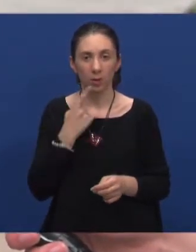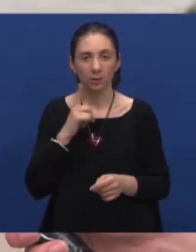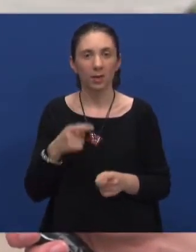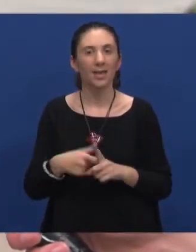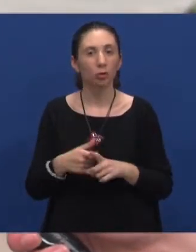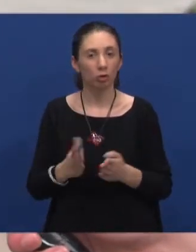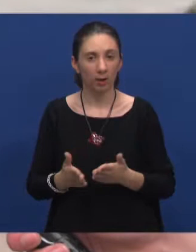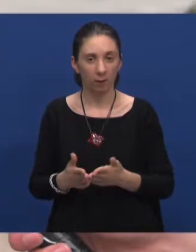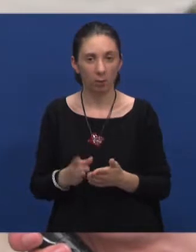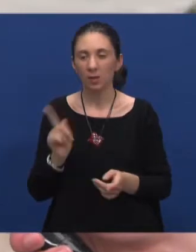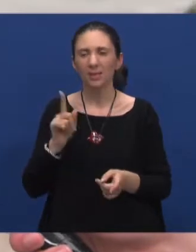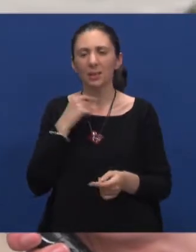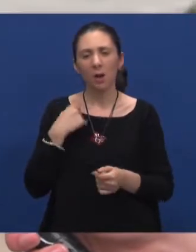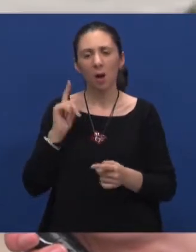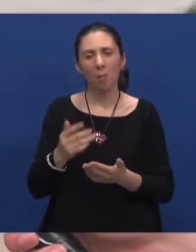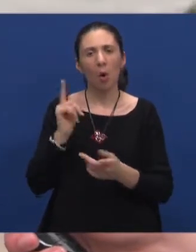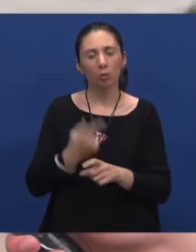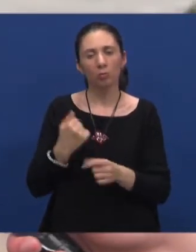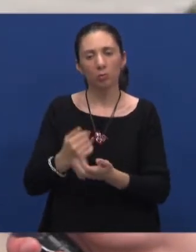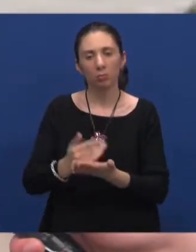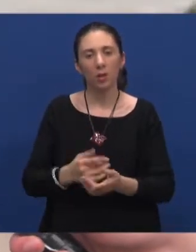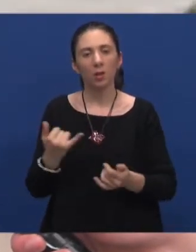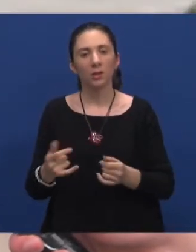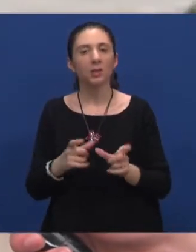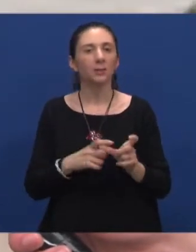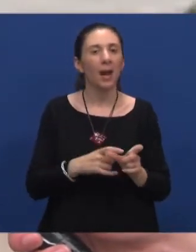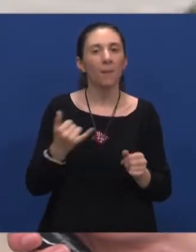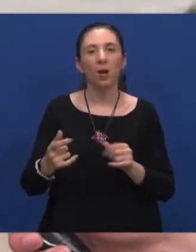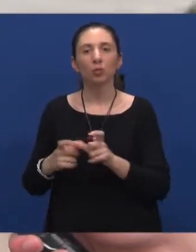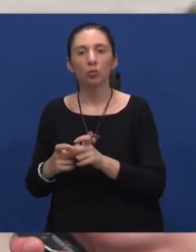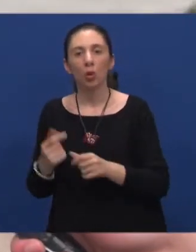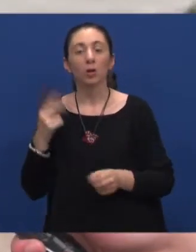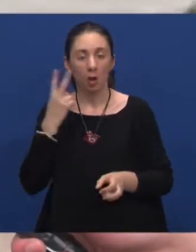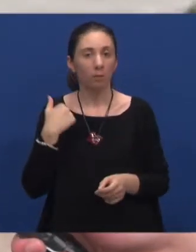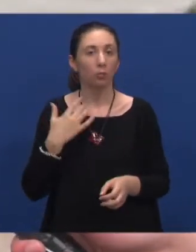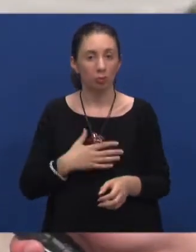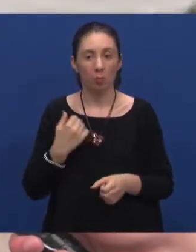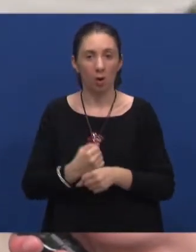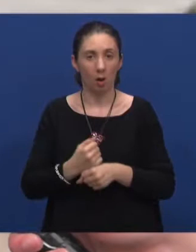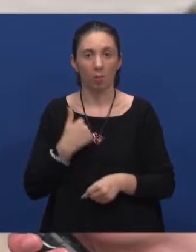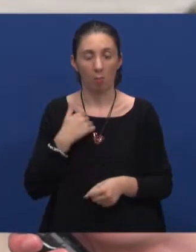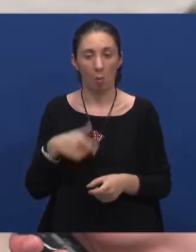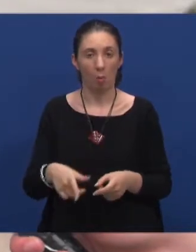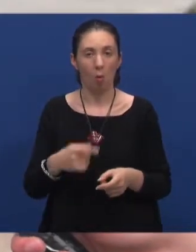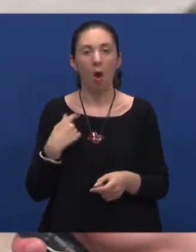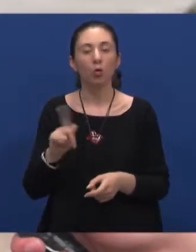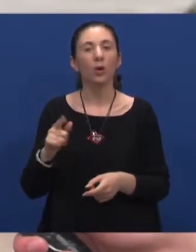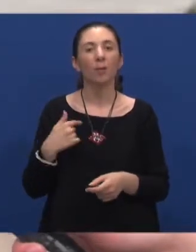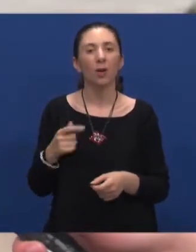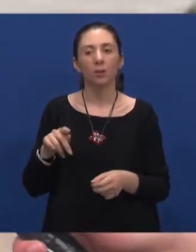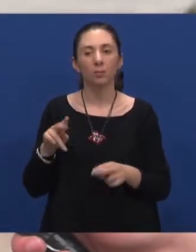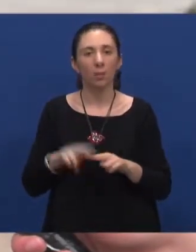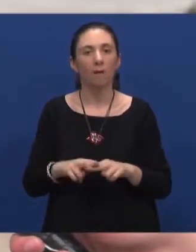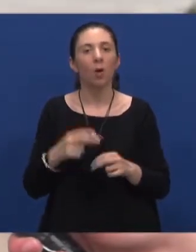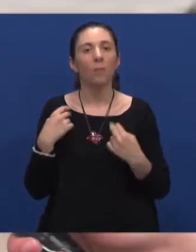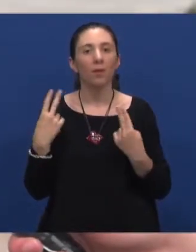raditi bilo što, nije bitna sprema, ni struka, naravno, da bi žela raditi u struci, no to mi nije ključno, nego